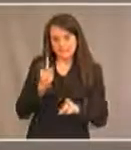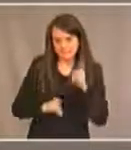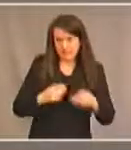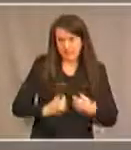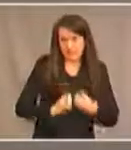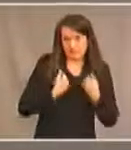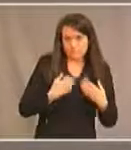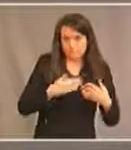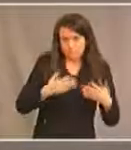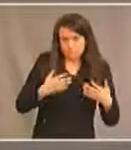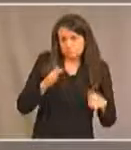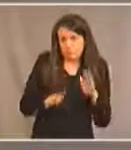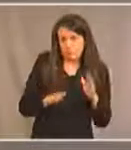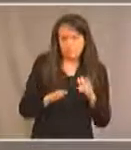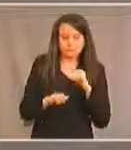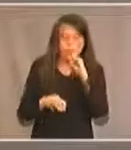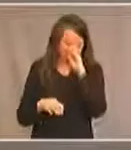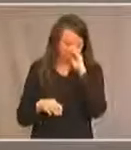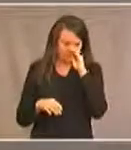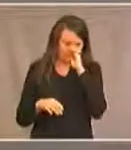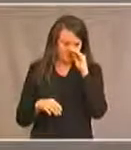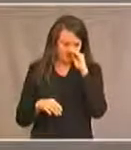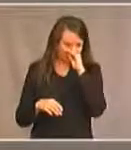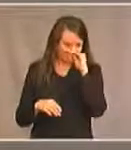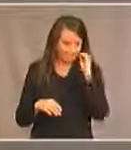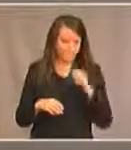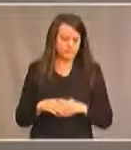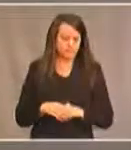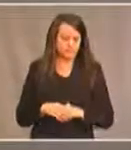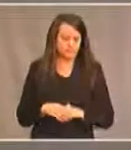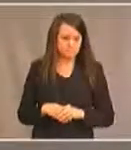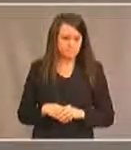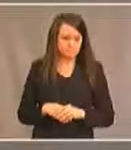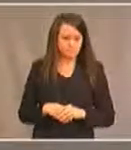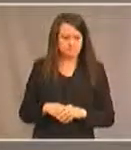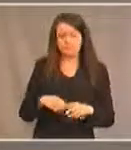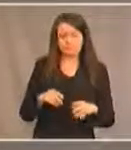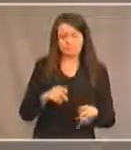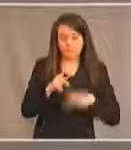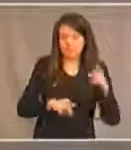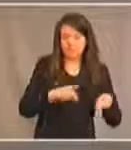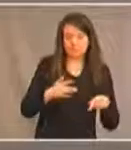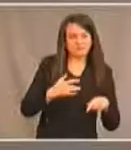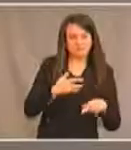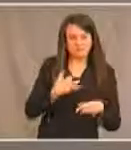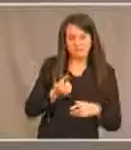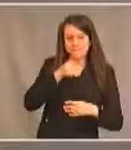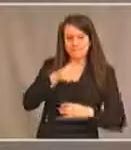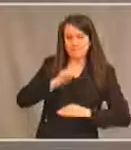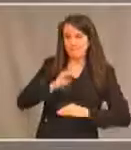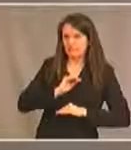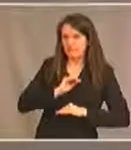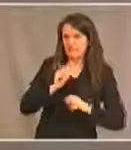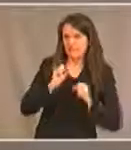porter leurs plaintes ou leurs